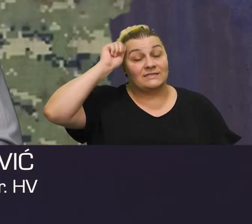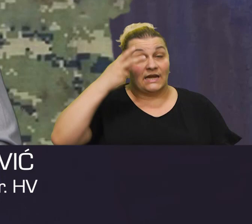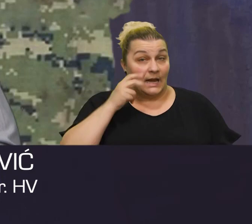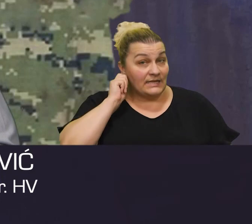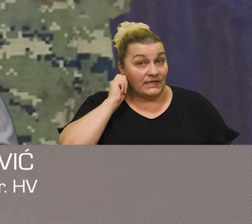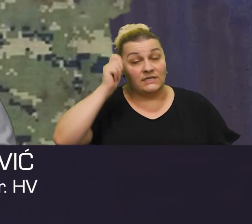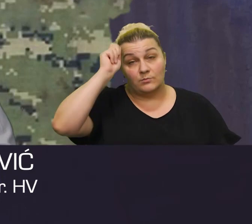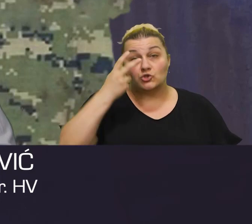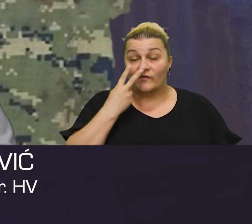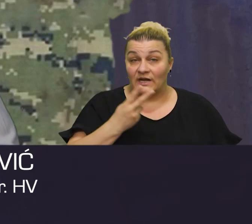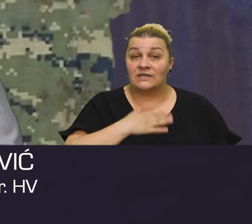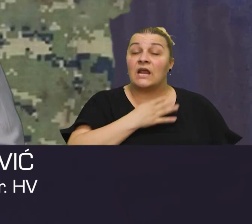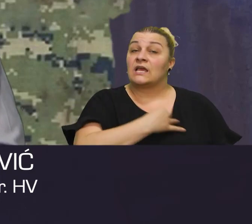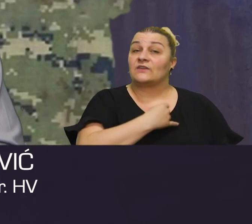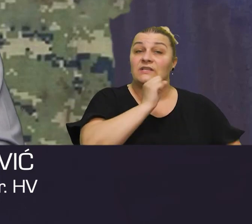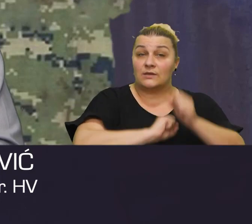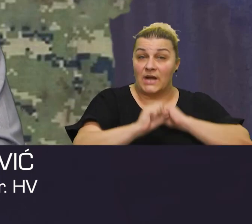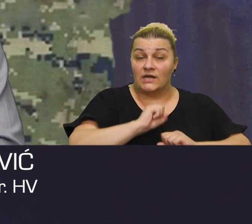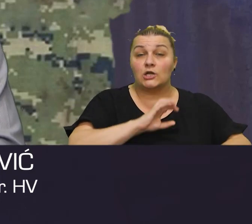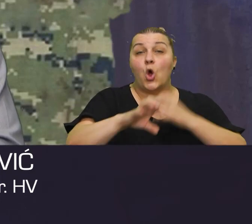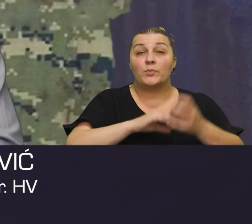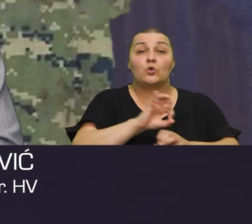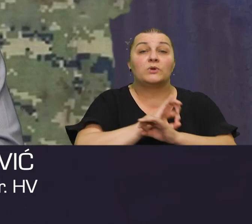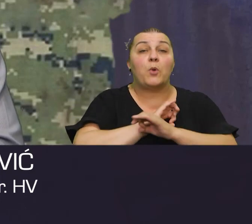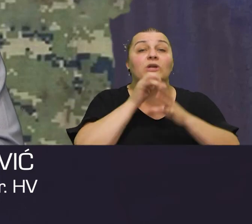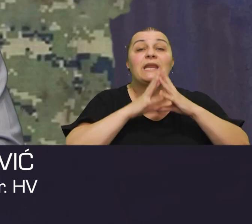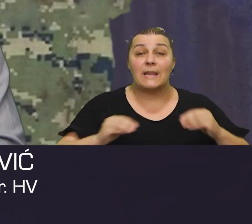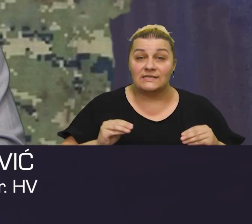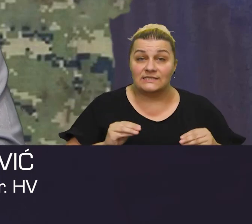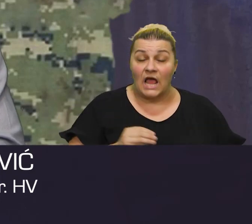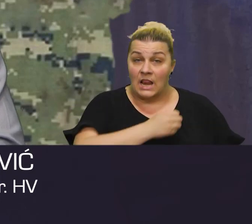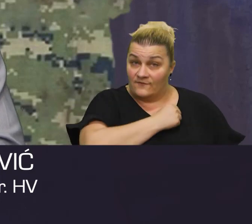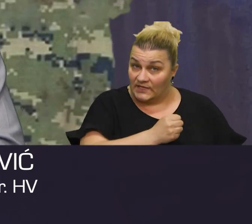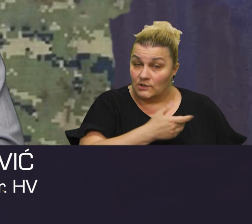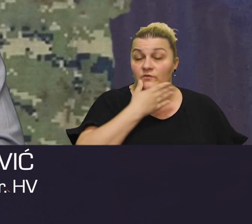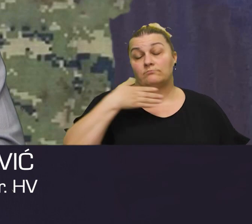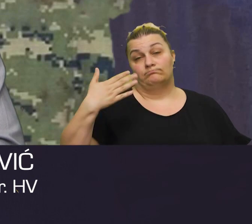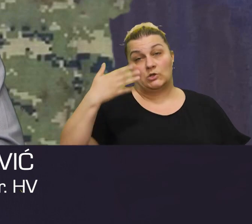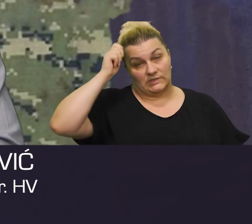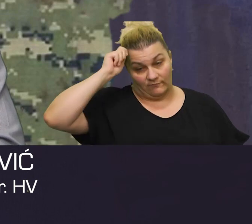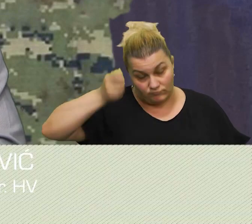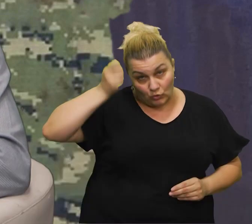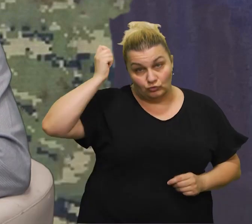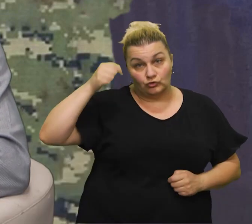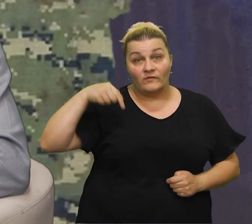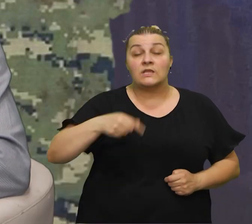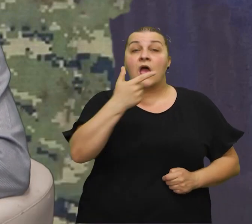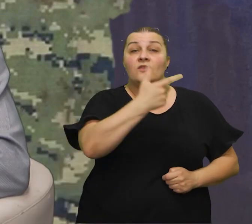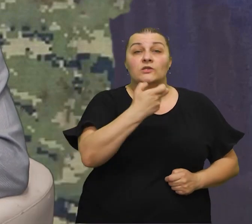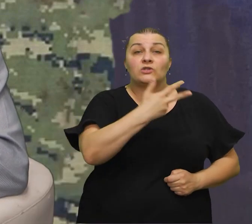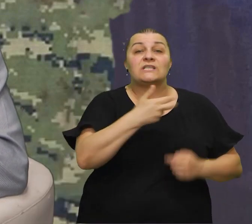Sjenegatece, poštene gledate, dragi hrvatski branitelji, obitelji, umrlih, poginjenih i nestalih hrvatskih vitizova, ljudje pozdrav poštovanje. Mi smo u